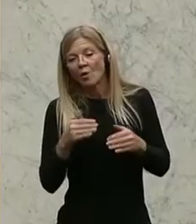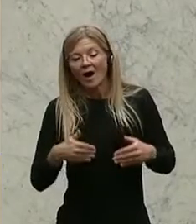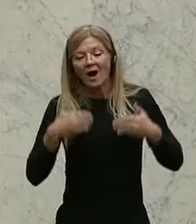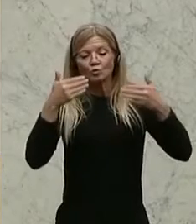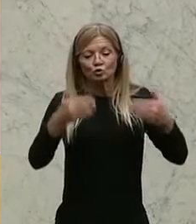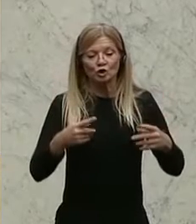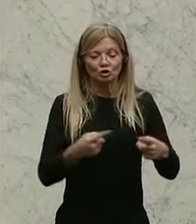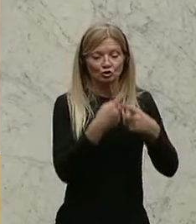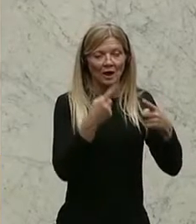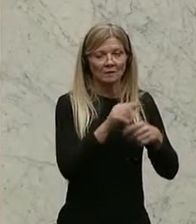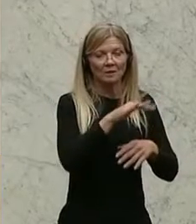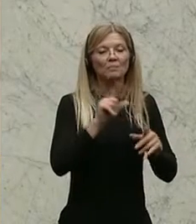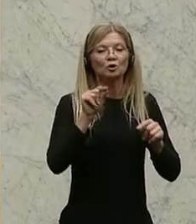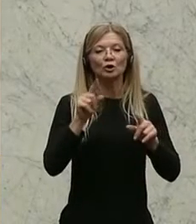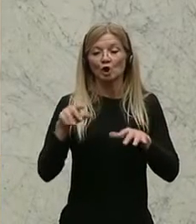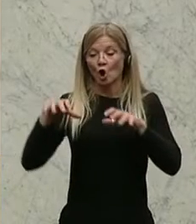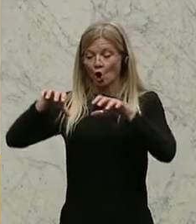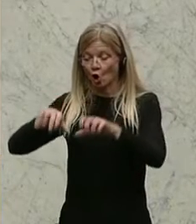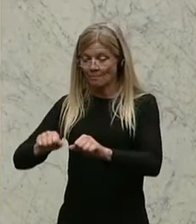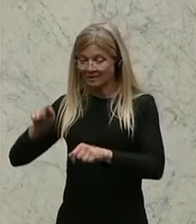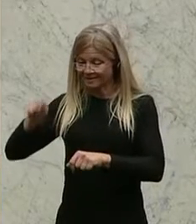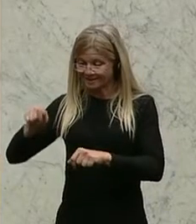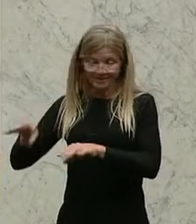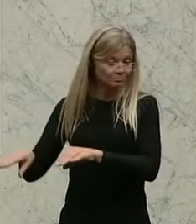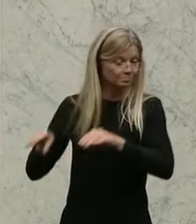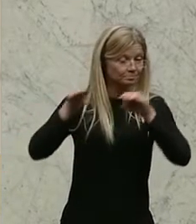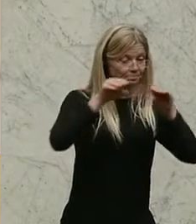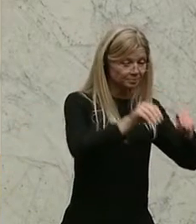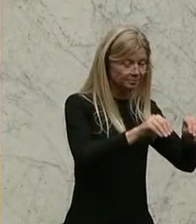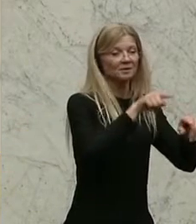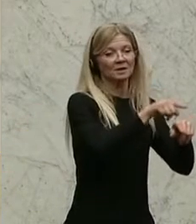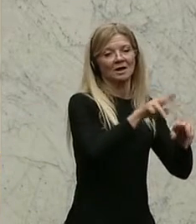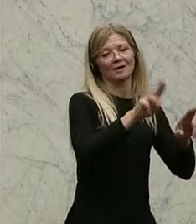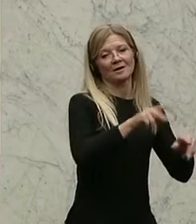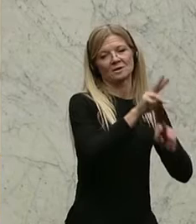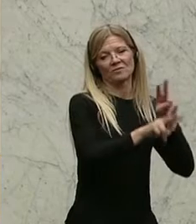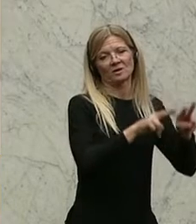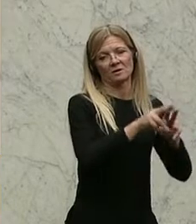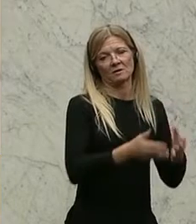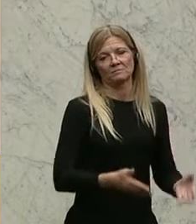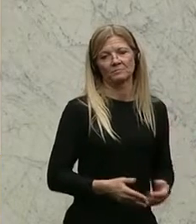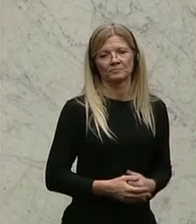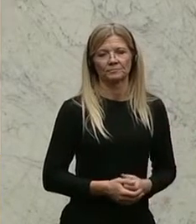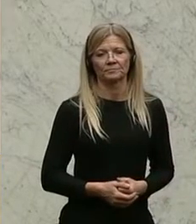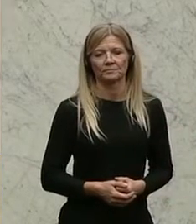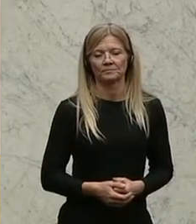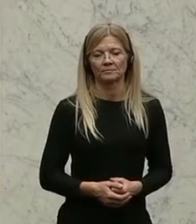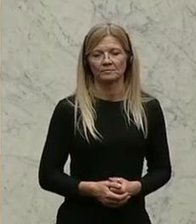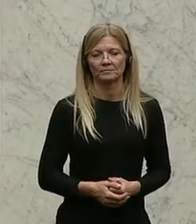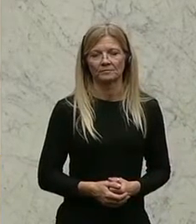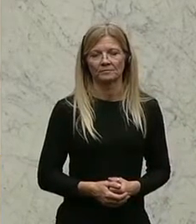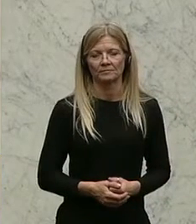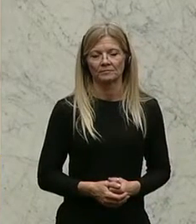Kompetenzen verlagert von den Richtern hin zu den Rechtspflegern. Und im Zuge der